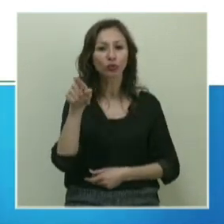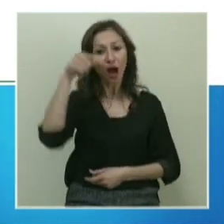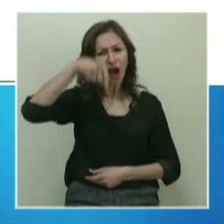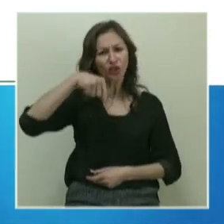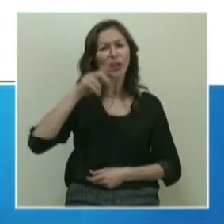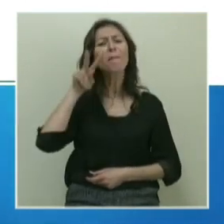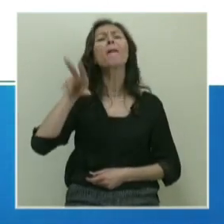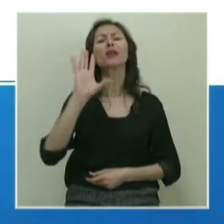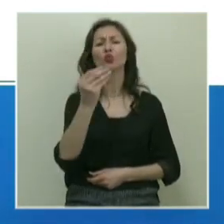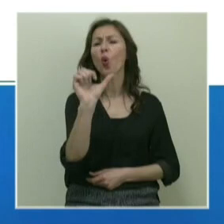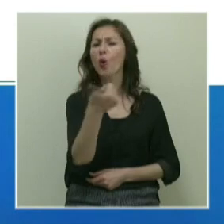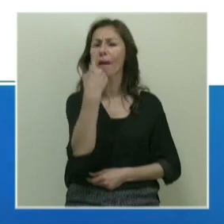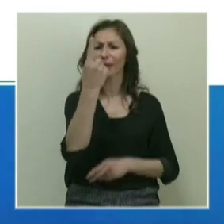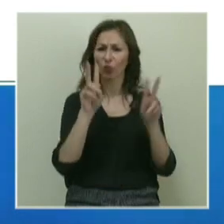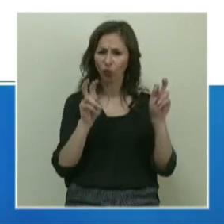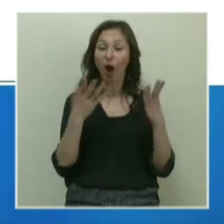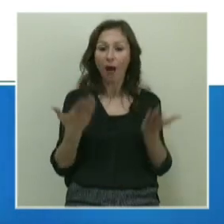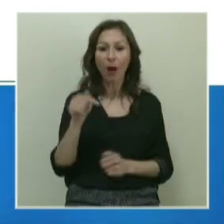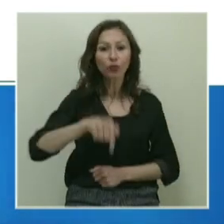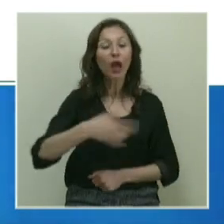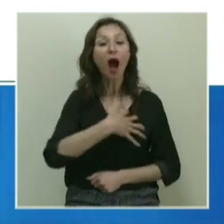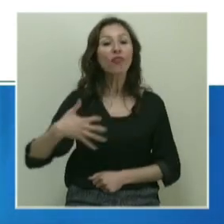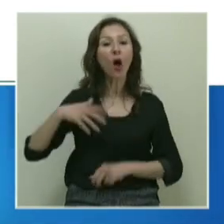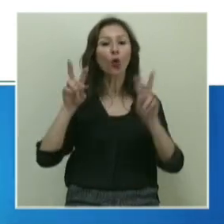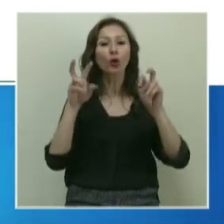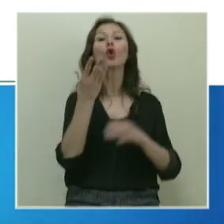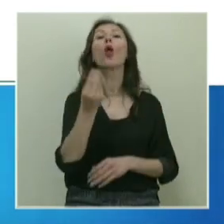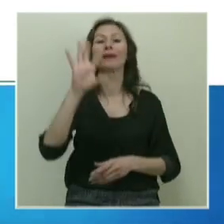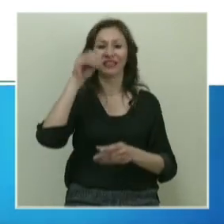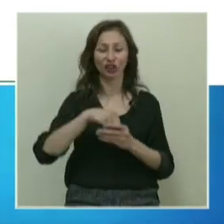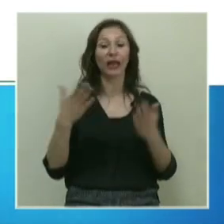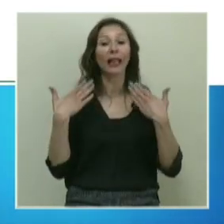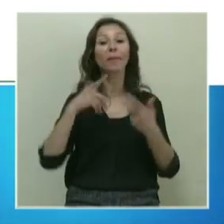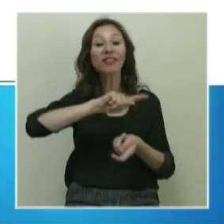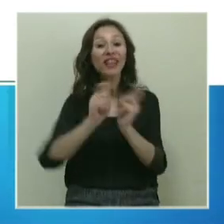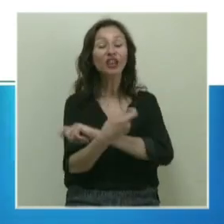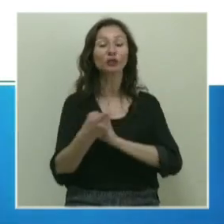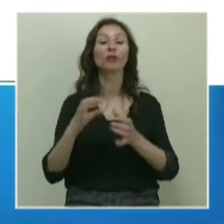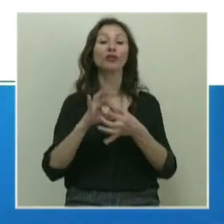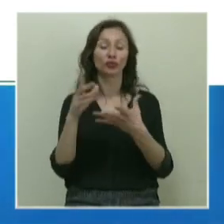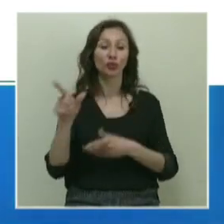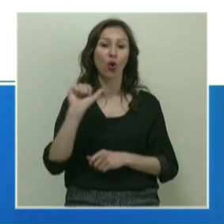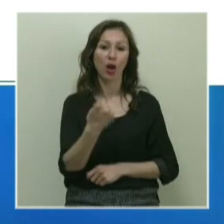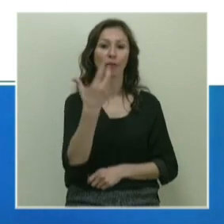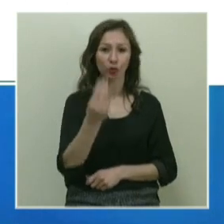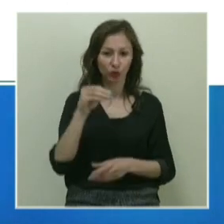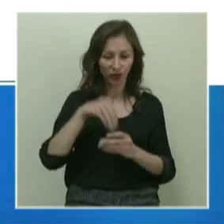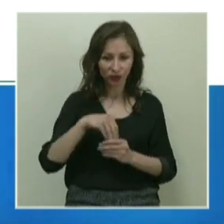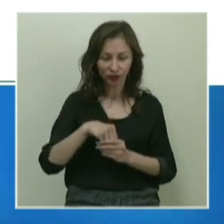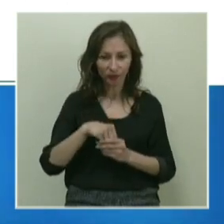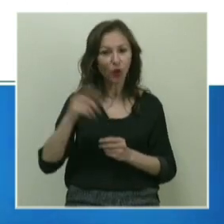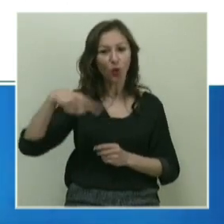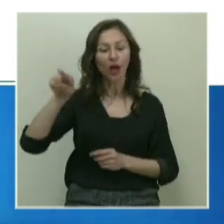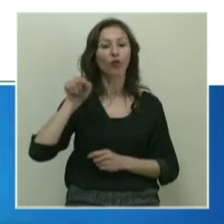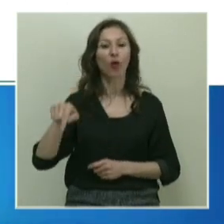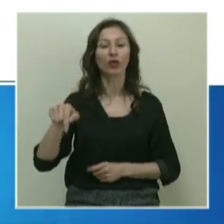Aşağıdakilere bakmayın, çok önemli bir konu ama buradaki ana konumuz olmadığı için, iklim değişimi açısından önemli bir konu olduğu için onlar